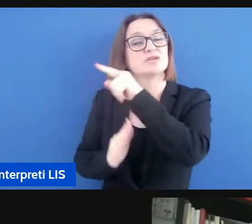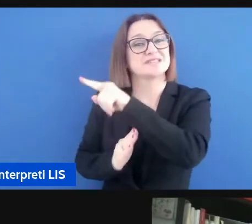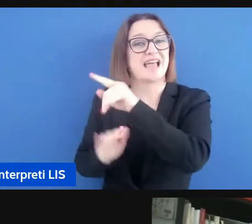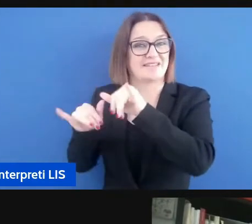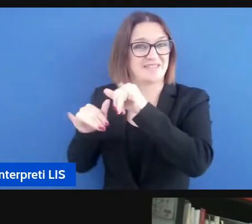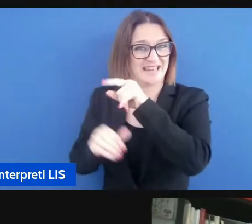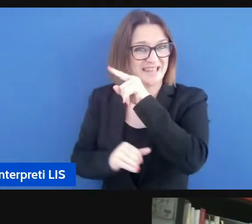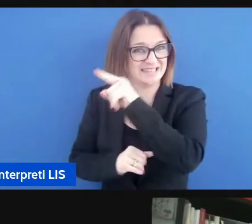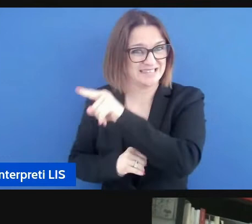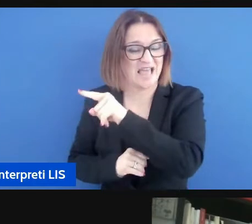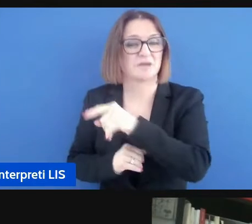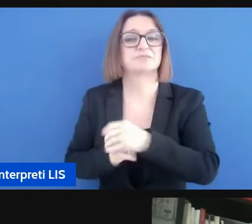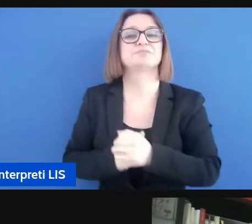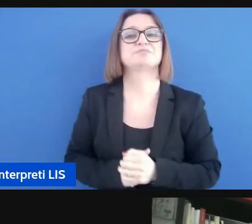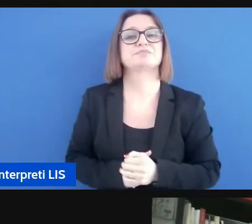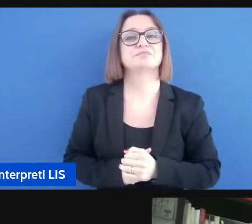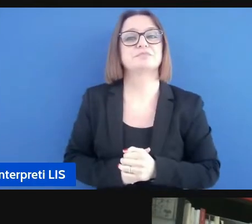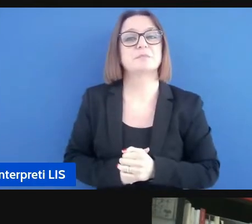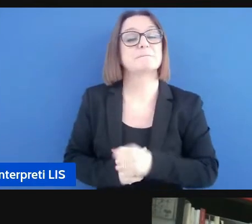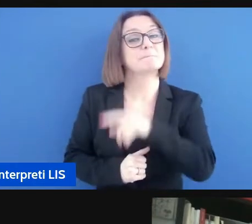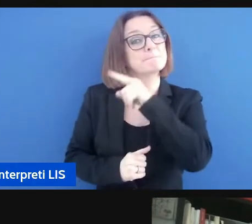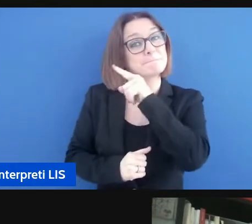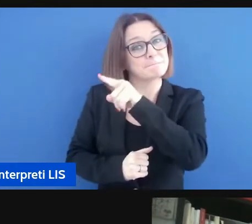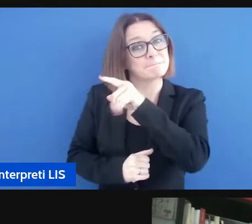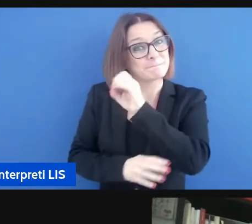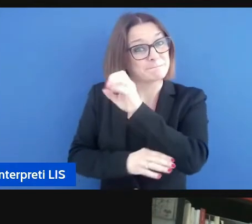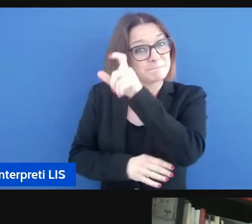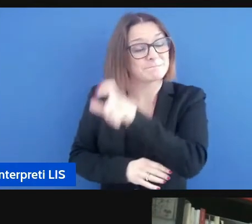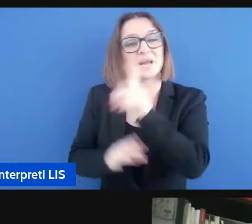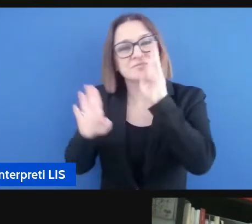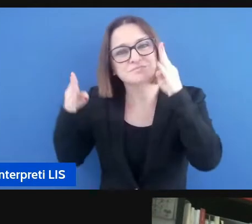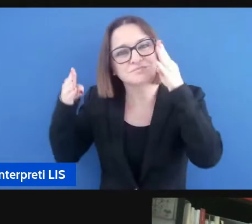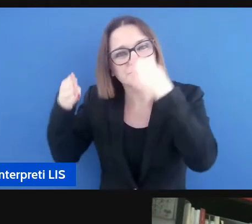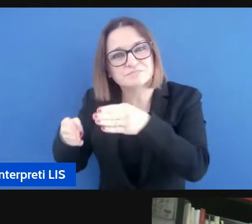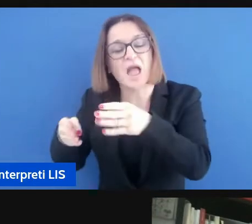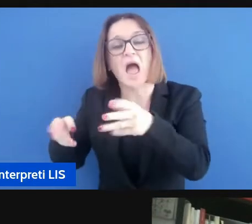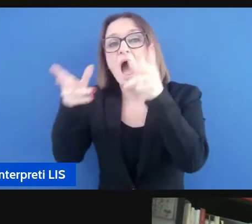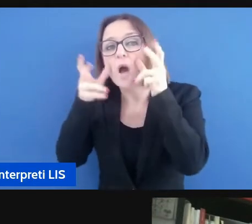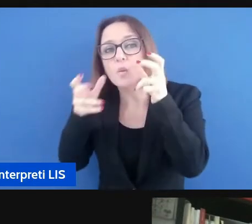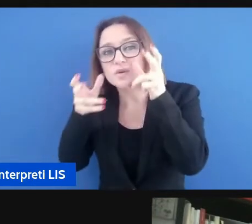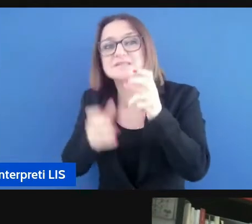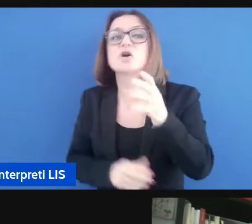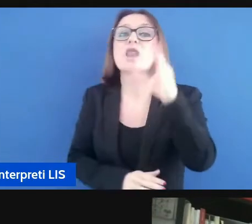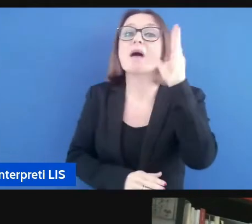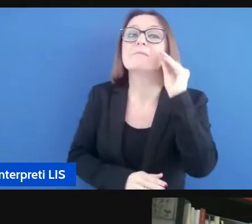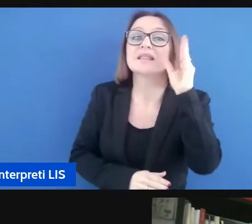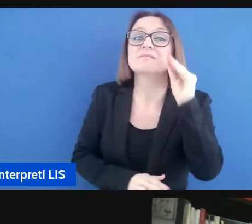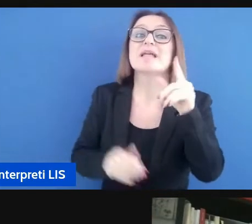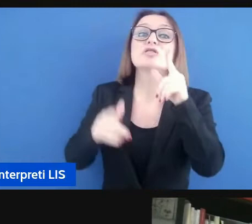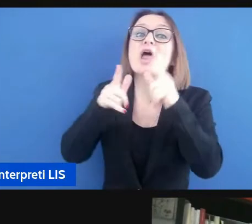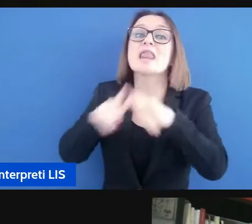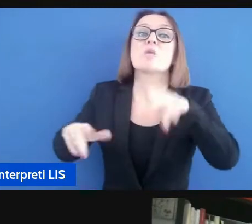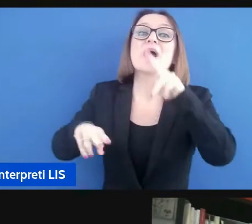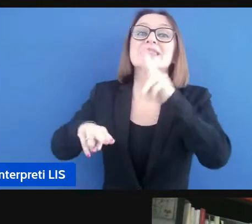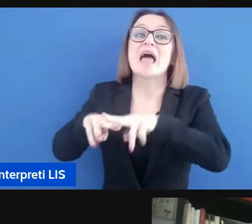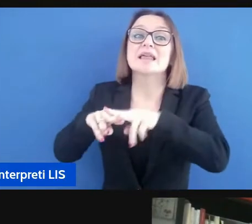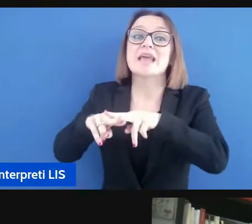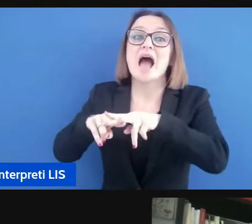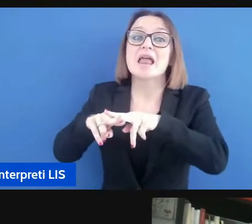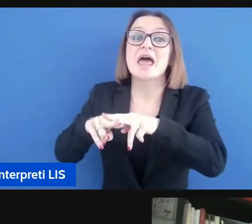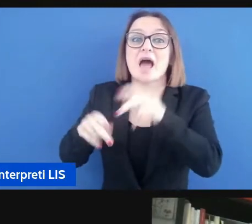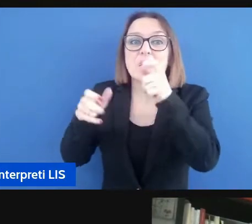Venezia dove si occupa di acquisizione e apprendimento della lingua italiana nelle persone sorde